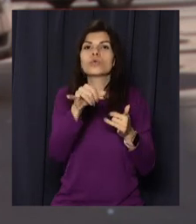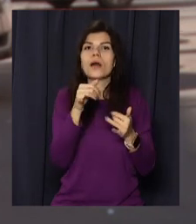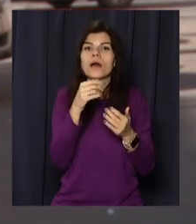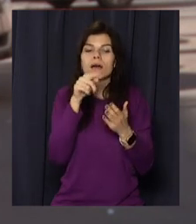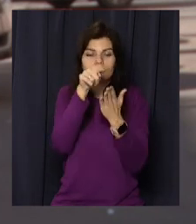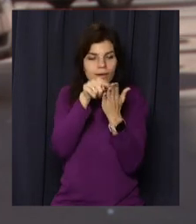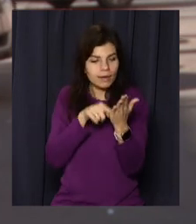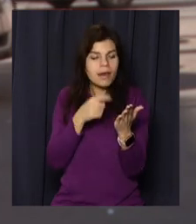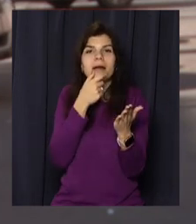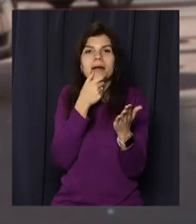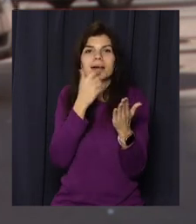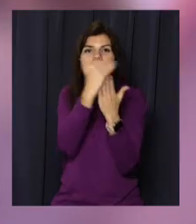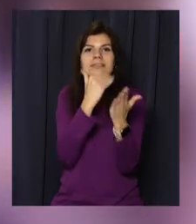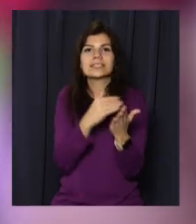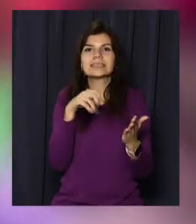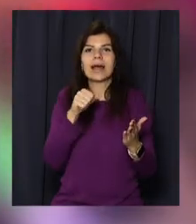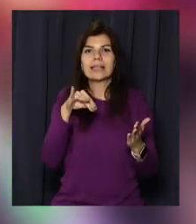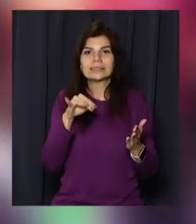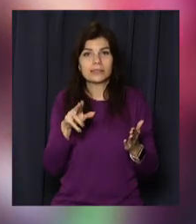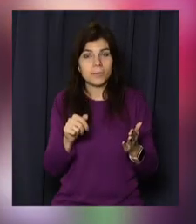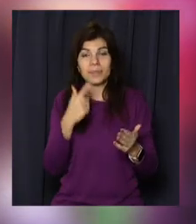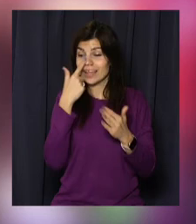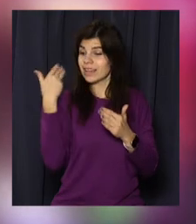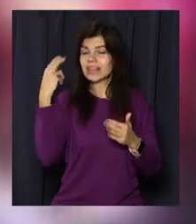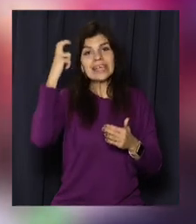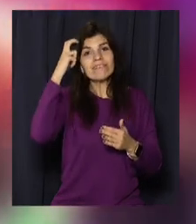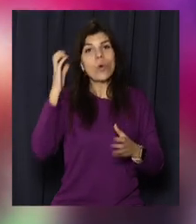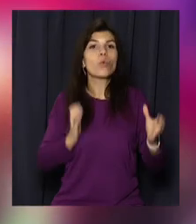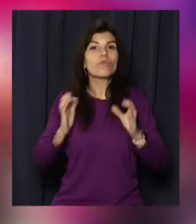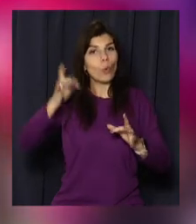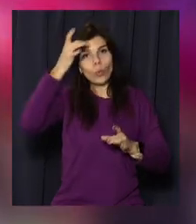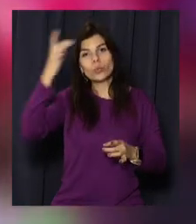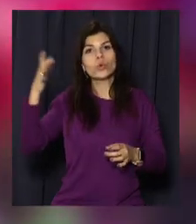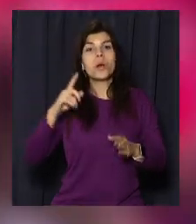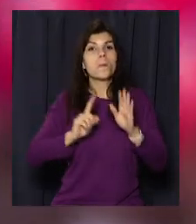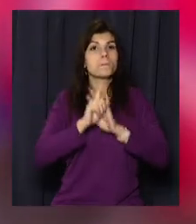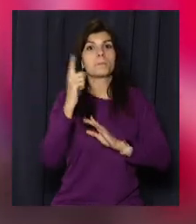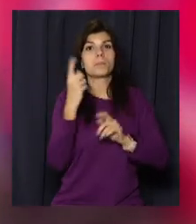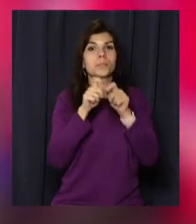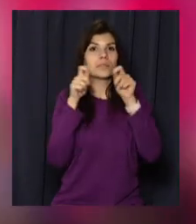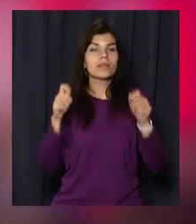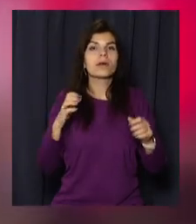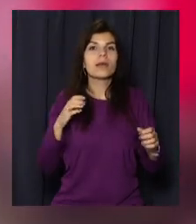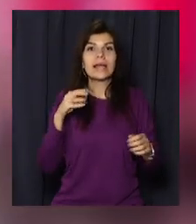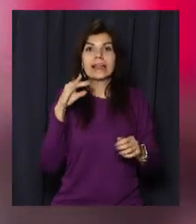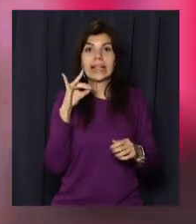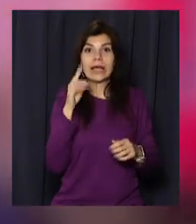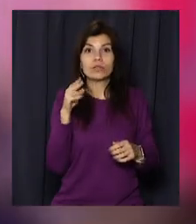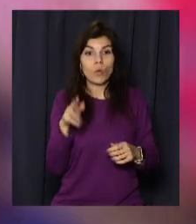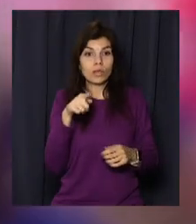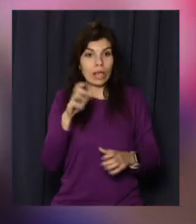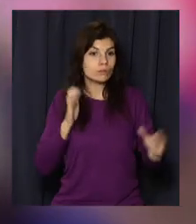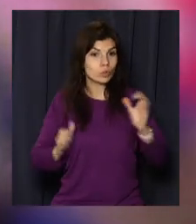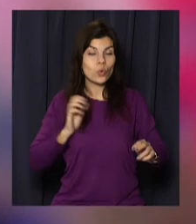яка у тебе аналітика і статистика. Нещодавно в Київському університеті культури з'явився перший у світі факультет Тік-Току. Там